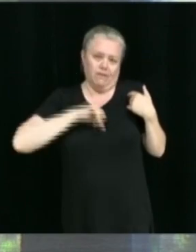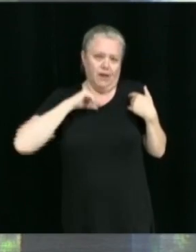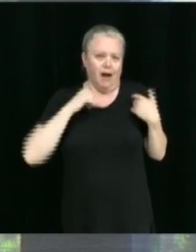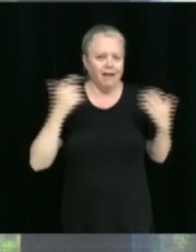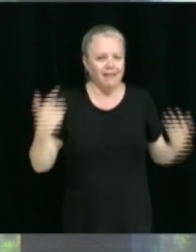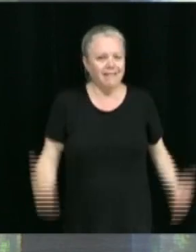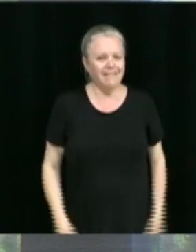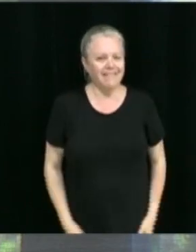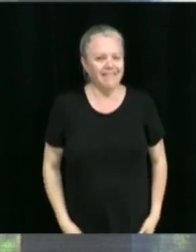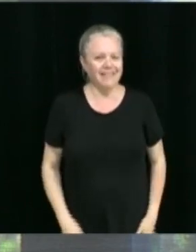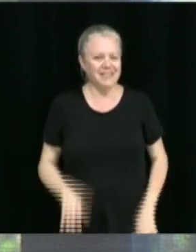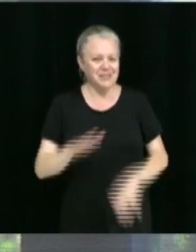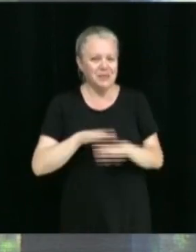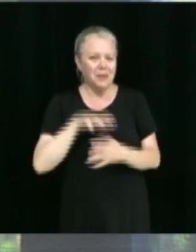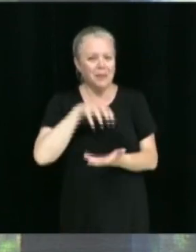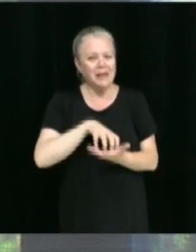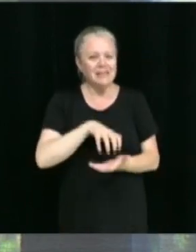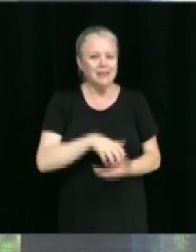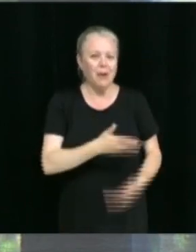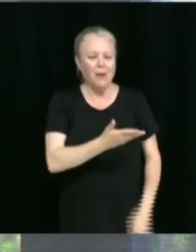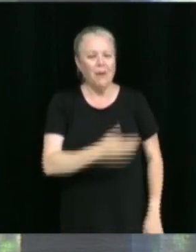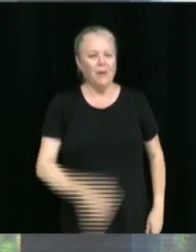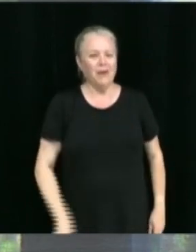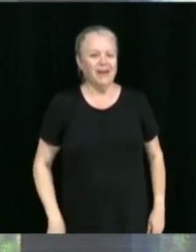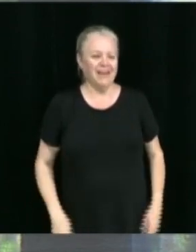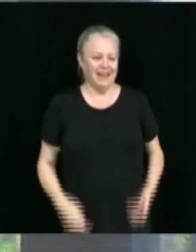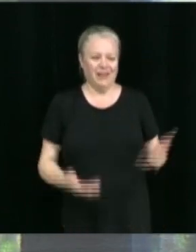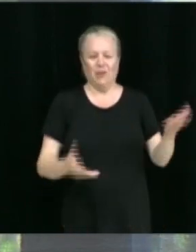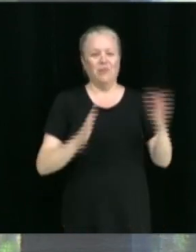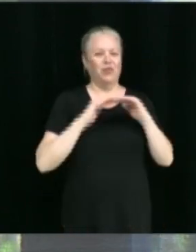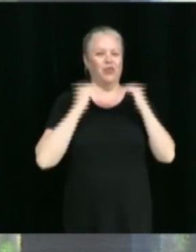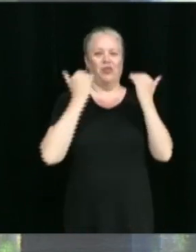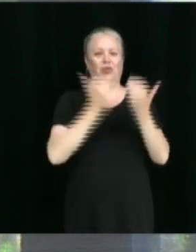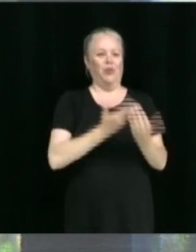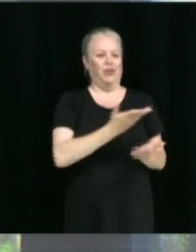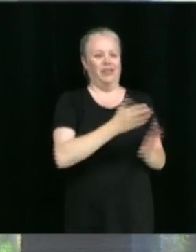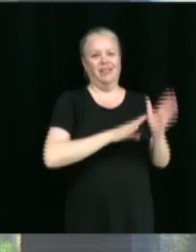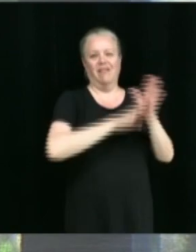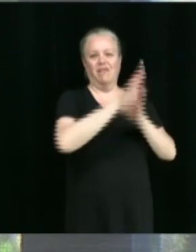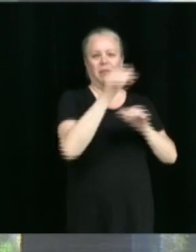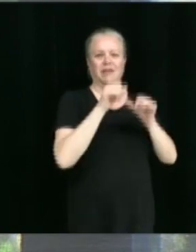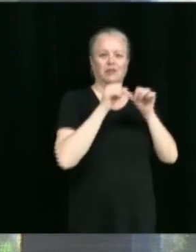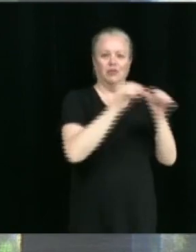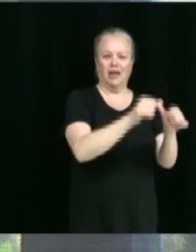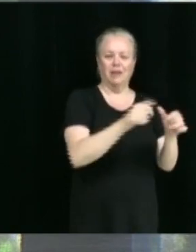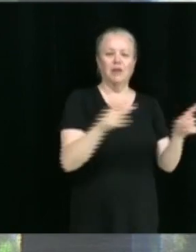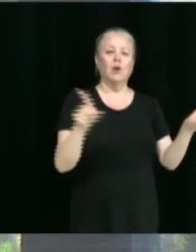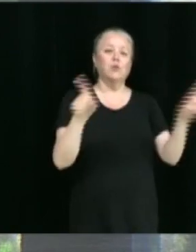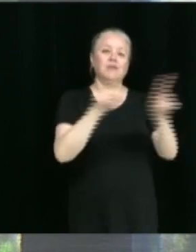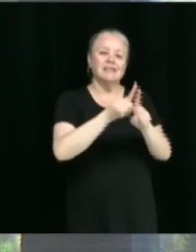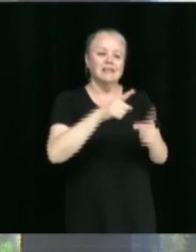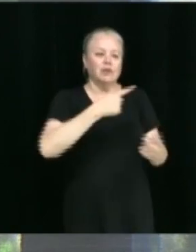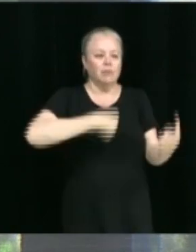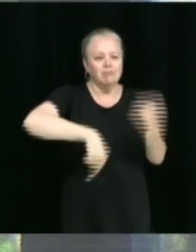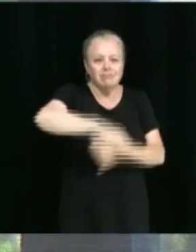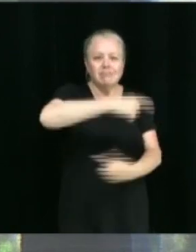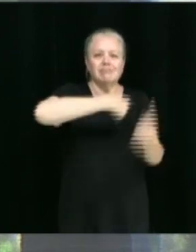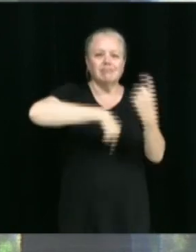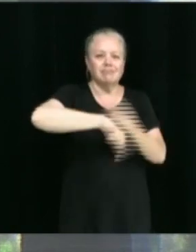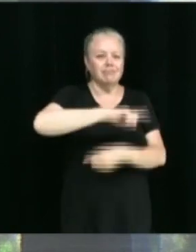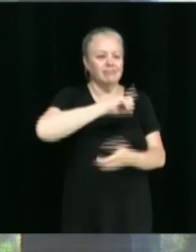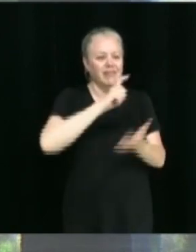évidemment, de cette maison qui représente tout l'effet de développement durable, mais aussi la circularité, la réutilisation